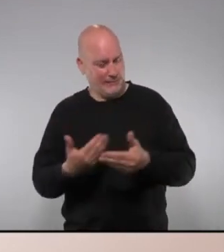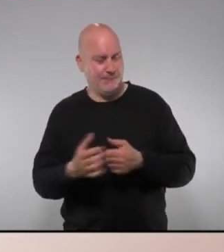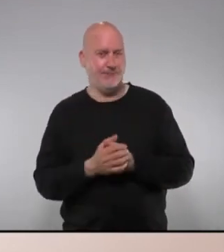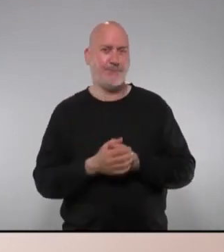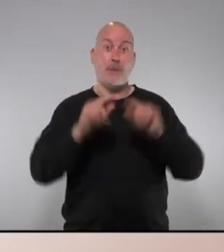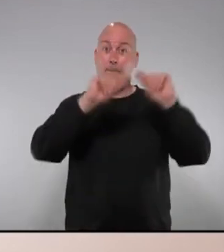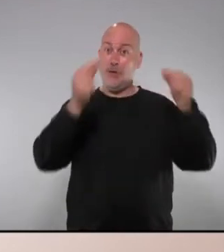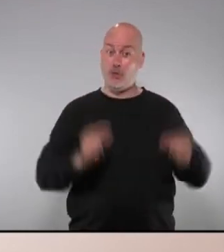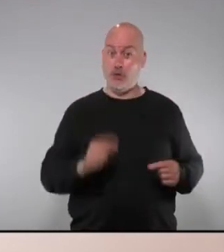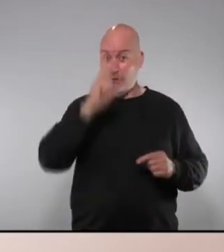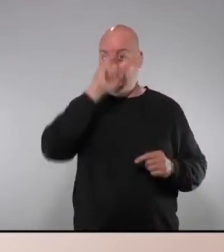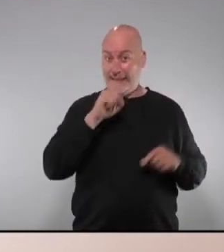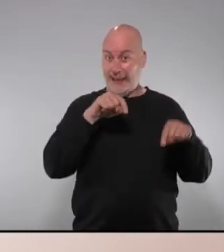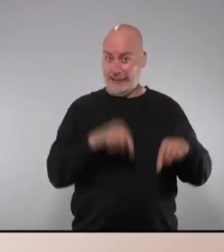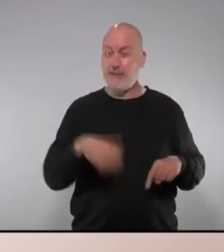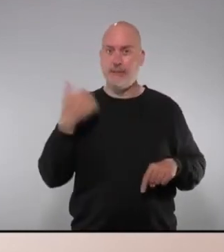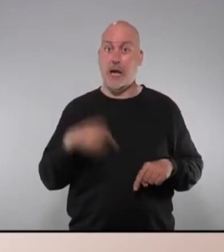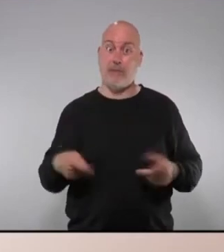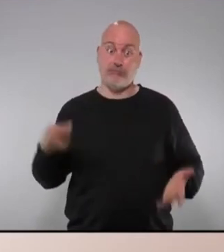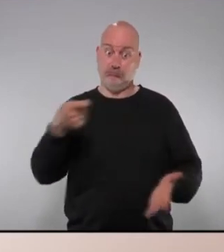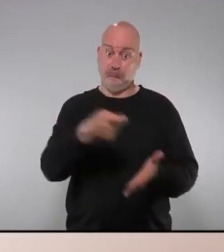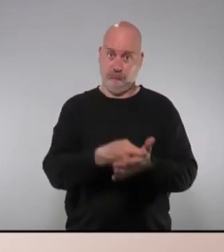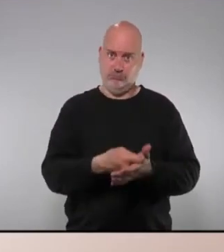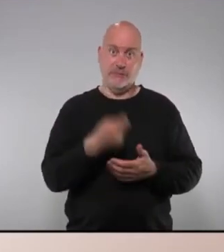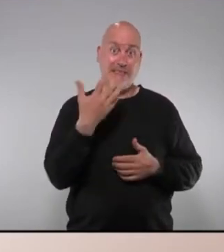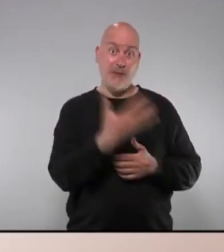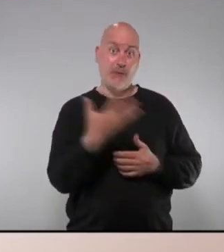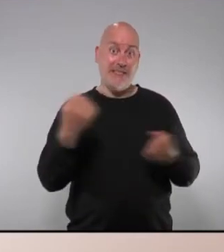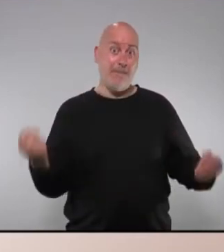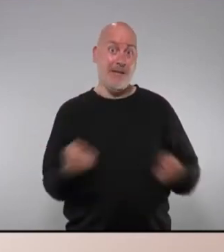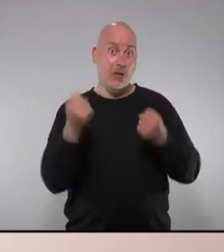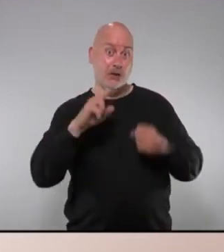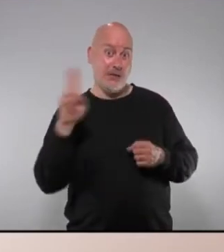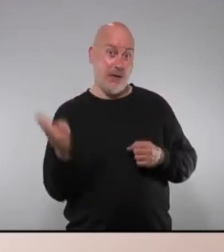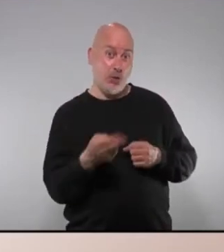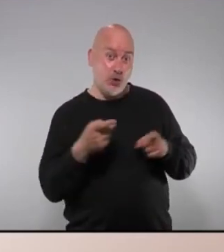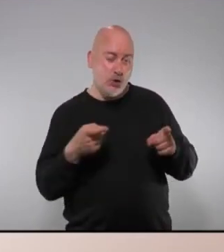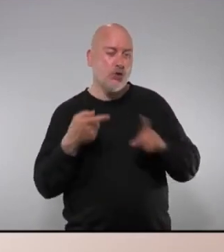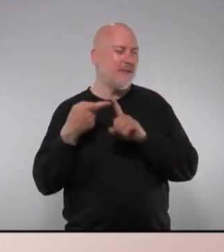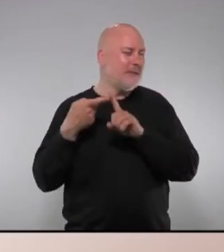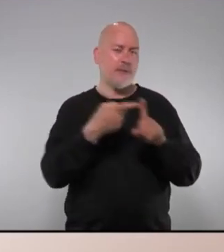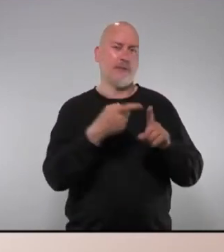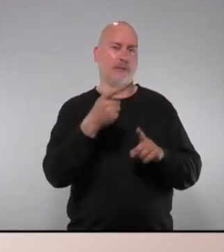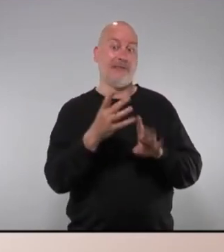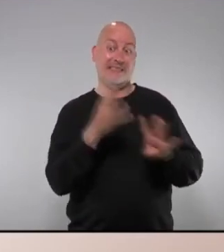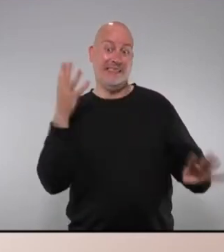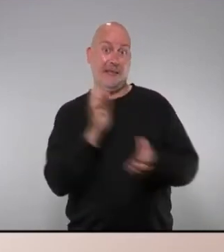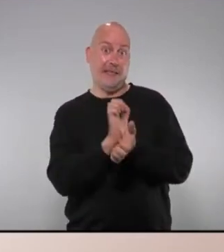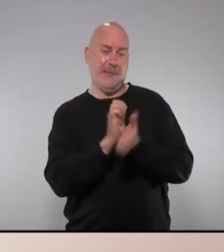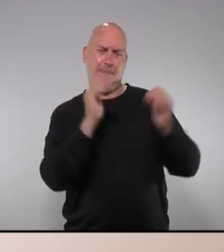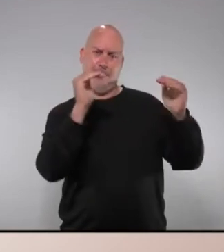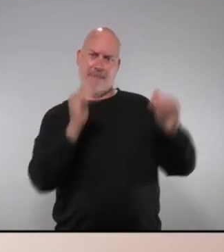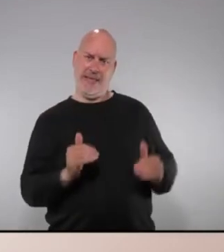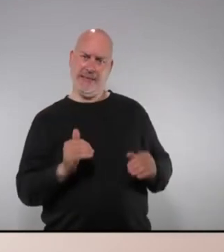d'aquest any en els pressupostos en els d 55 milions d'euros per poder reduir aquestes llistes d'espera però